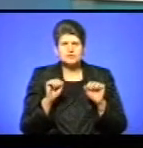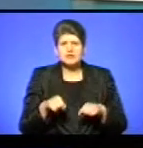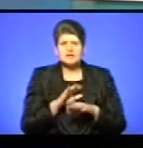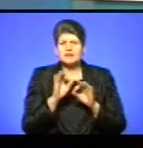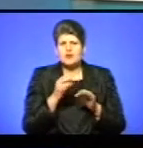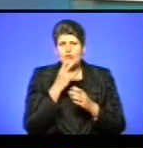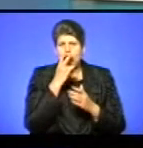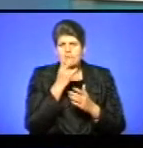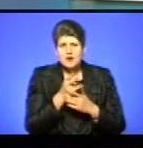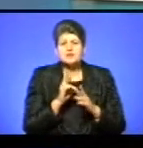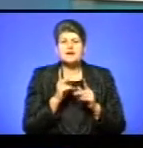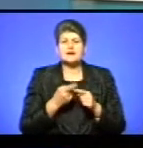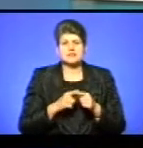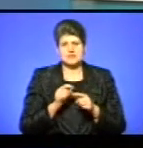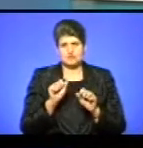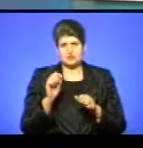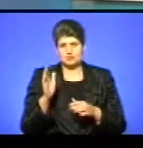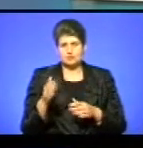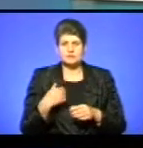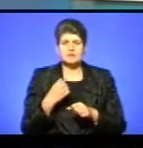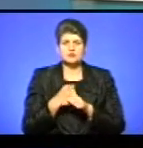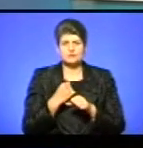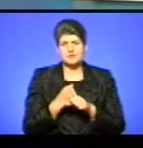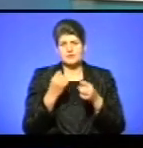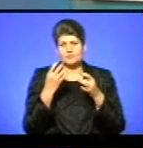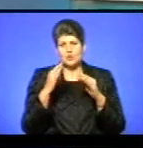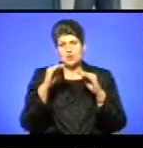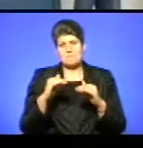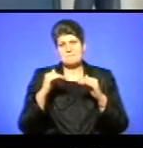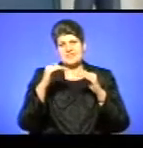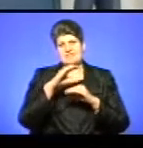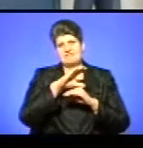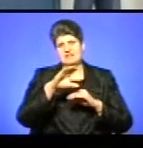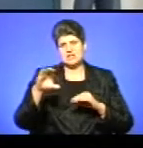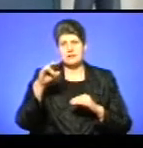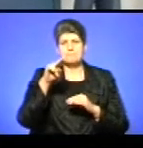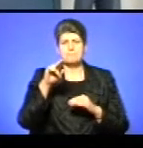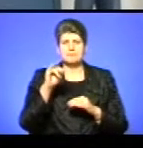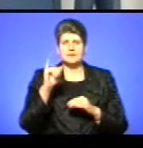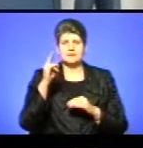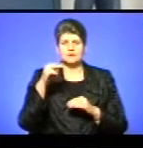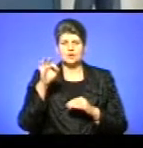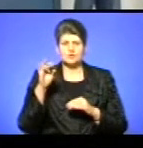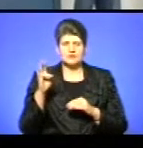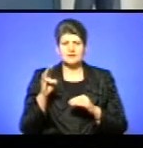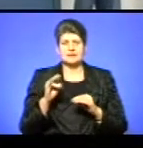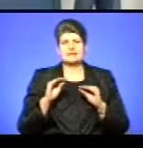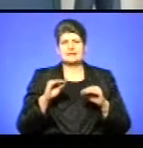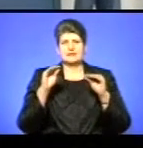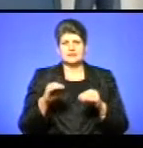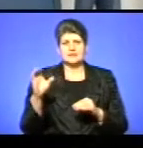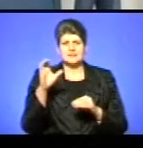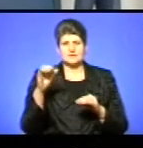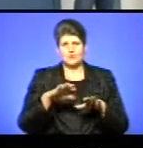бачення, чи концепції, як це може бути. Ми зробили імпровізоване підвищення з піддонів, накрили синюю клійонкою,